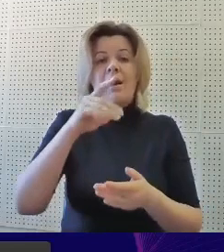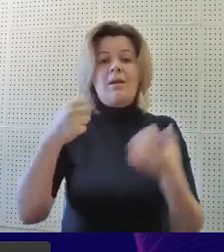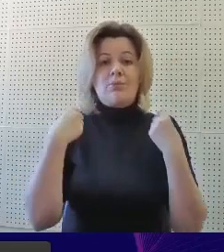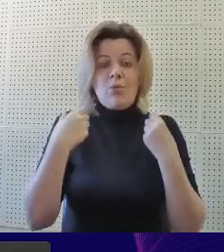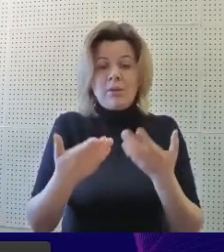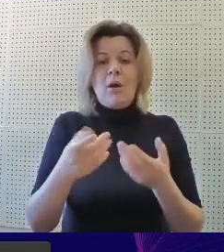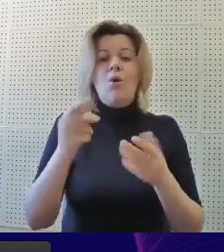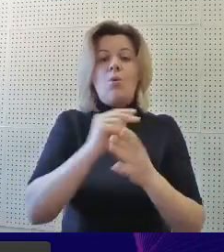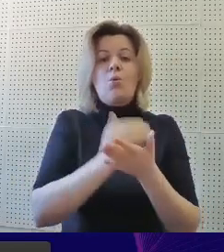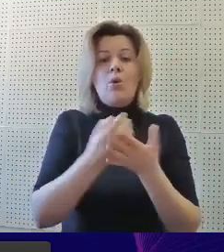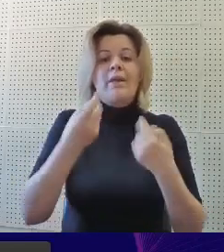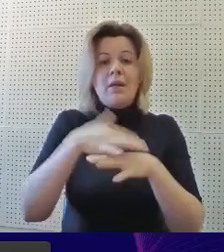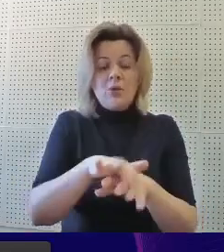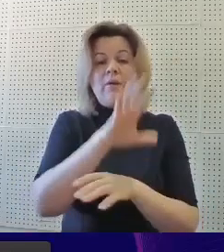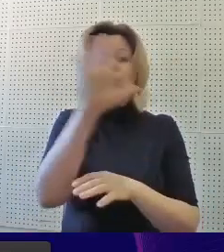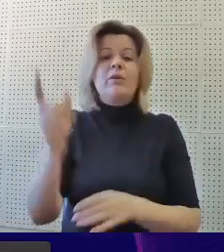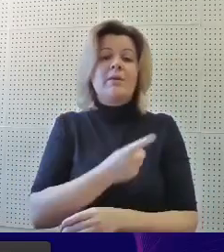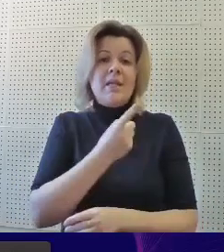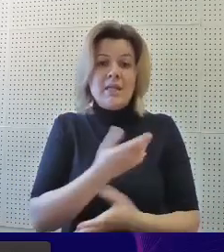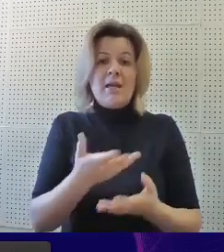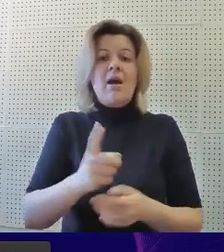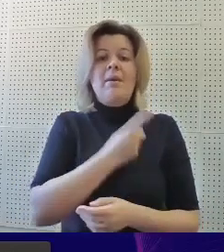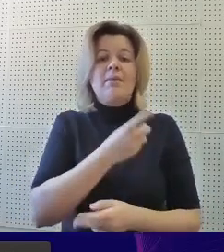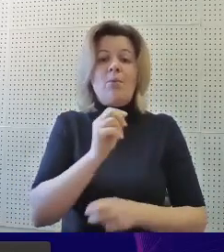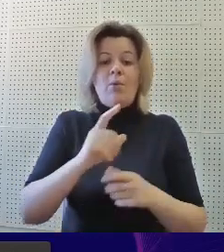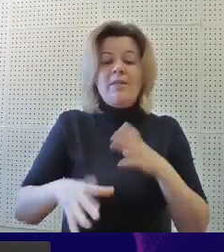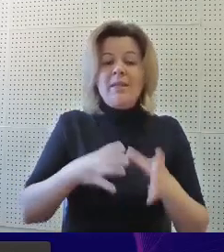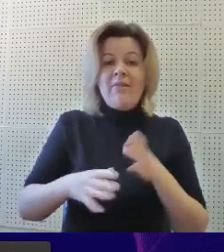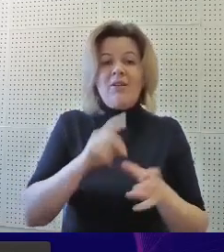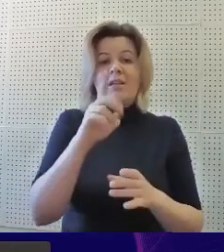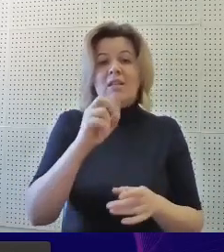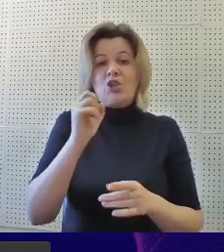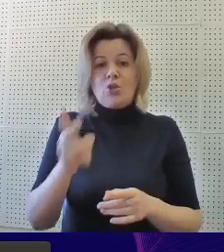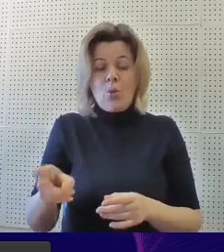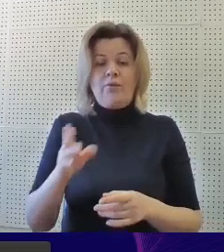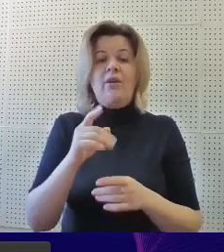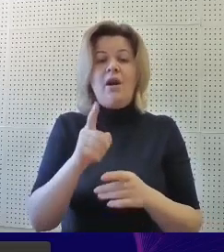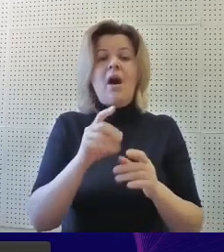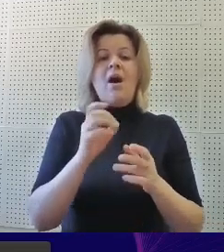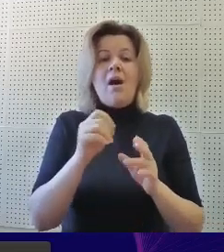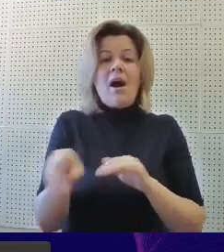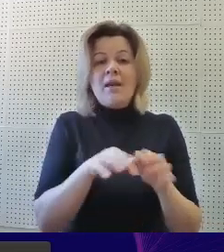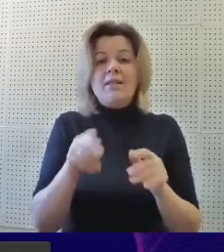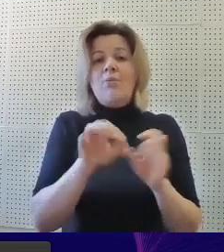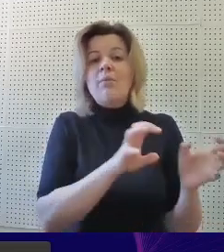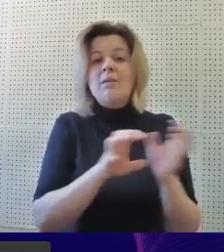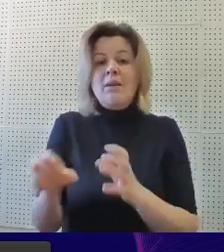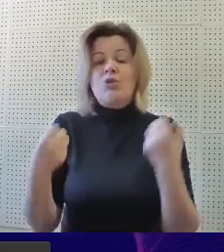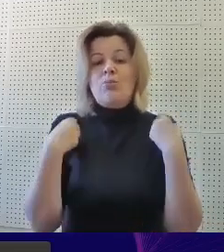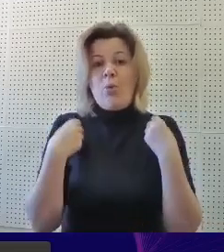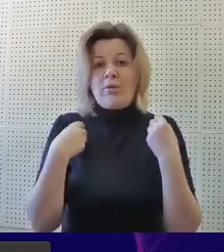инклюзии, фотомастерские, мастерские по изготовлению значков, акции по обеспечению спортинвентарем